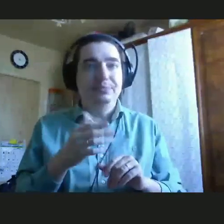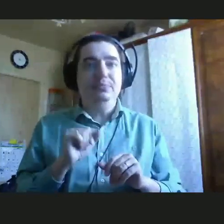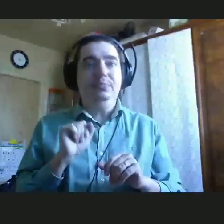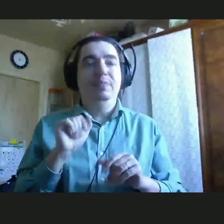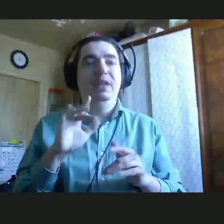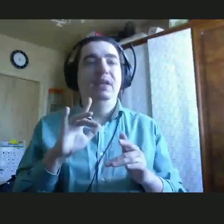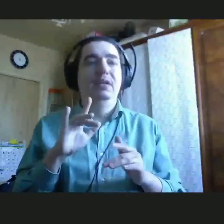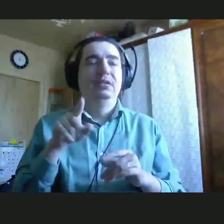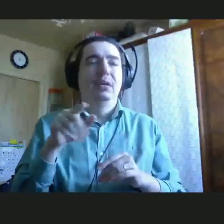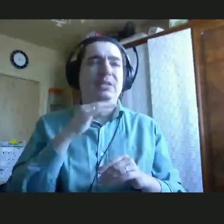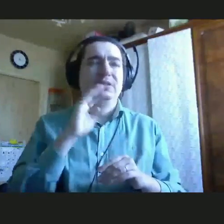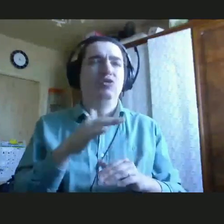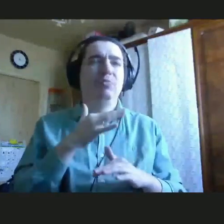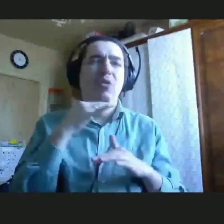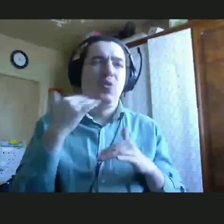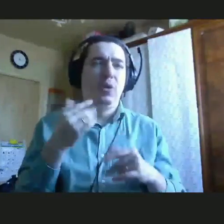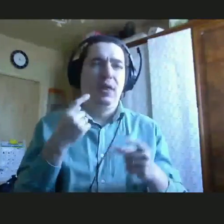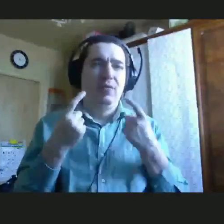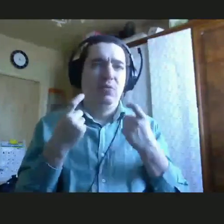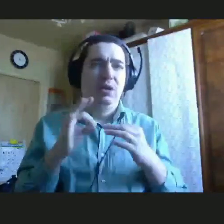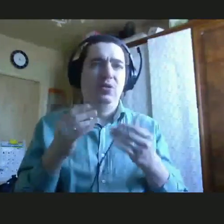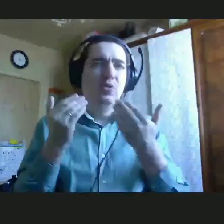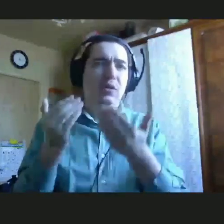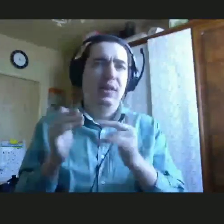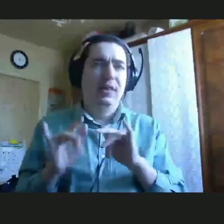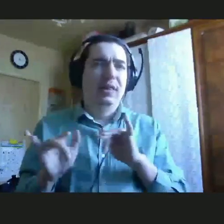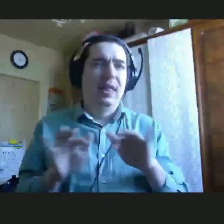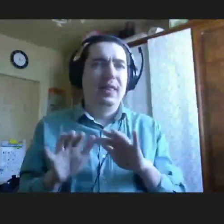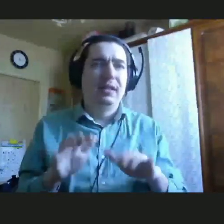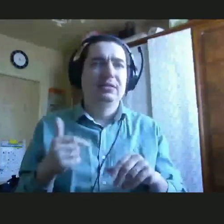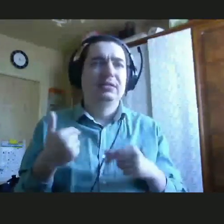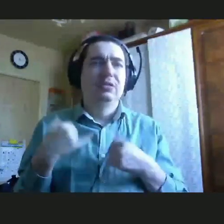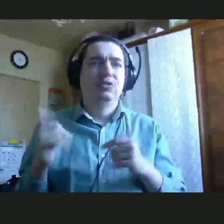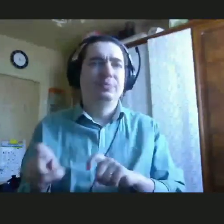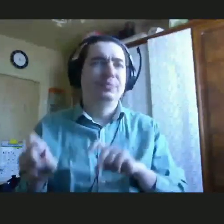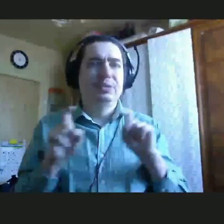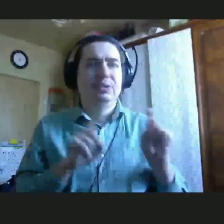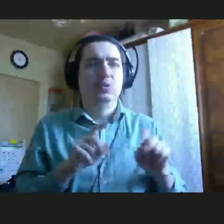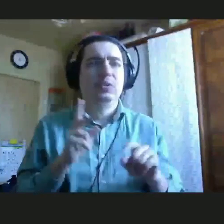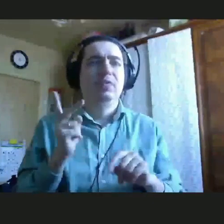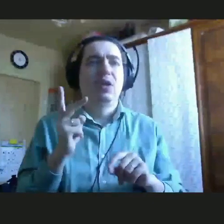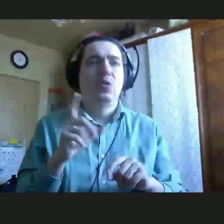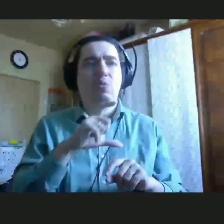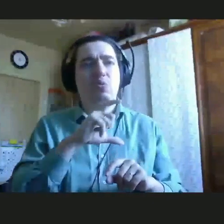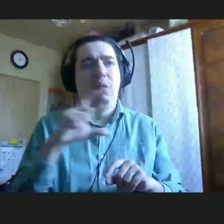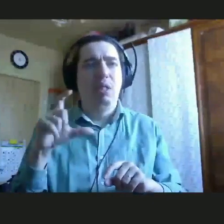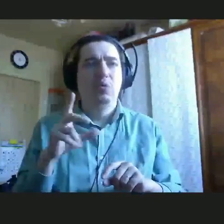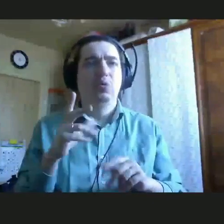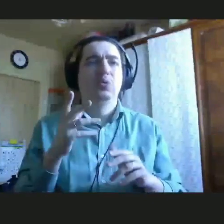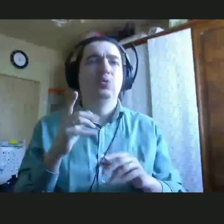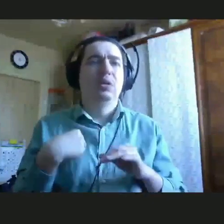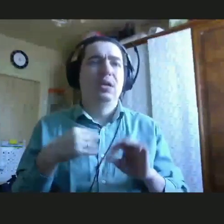там достаточно много информации о нашей деятельности. Сейчас мы переступим ко второму блоку, в рамках которого я расскажу, почему же важно